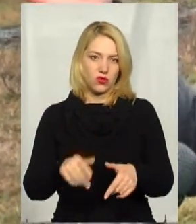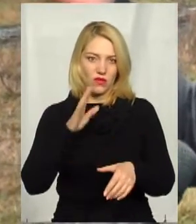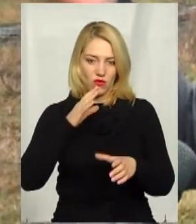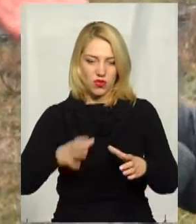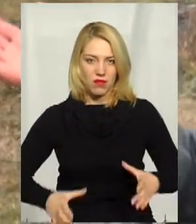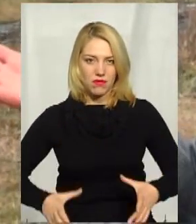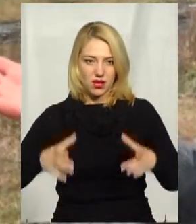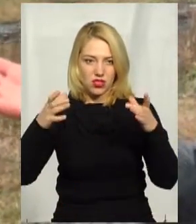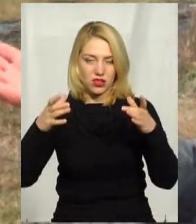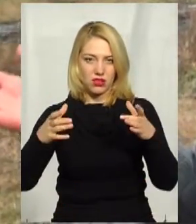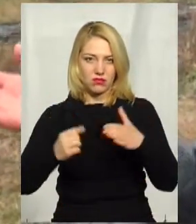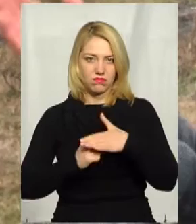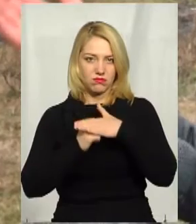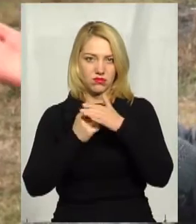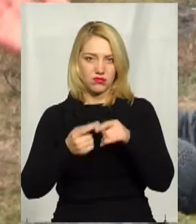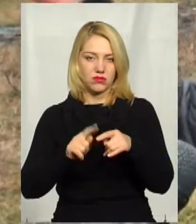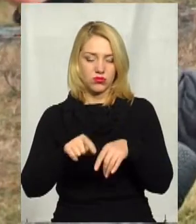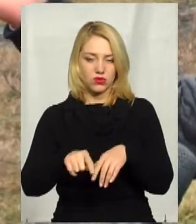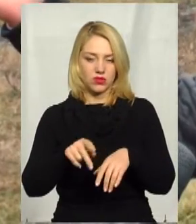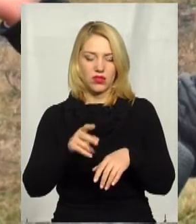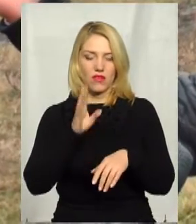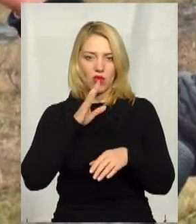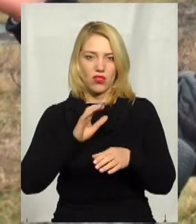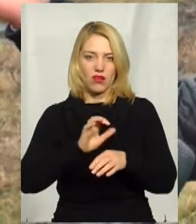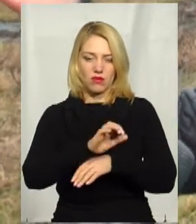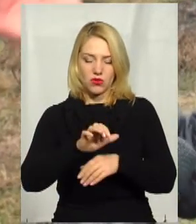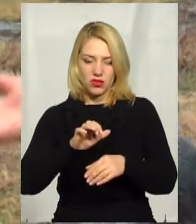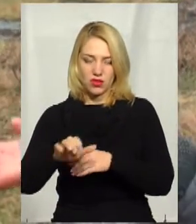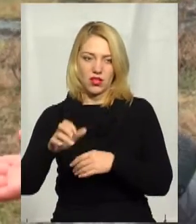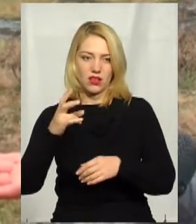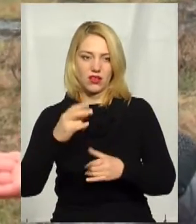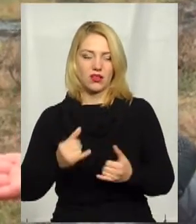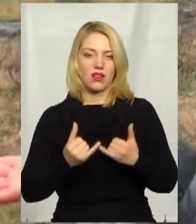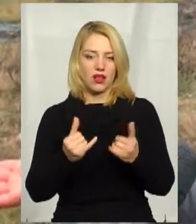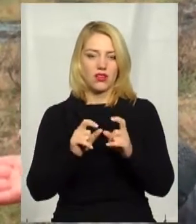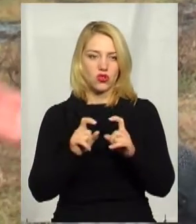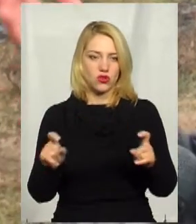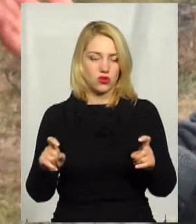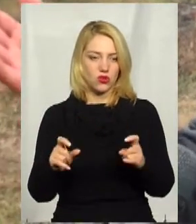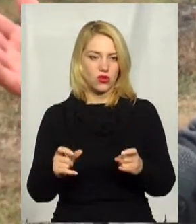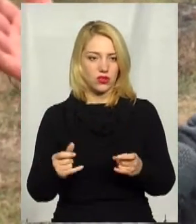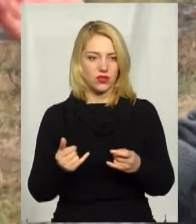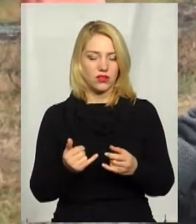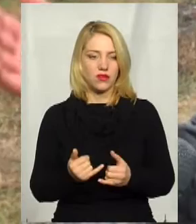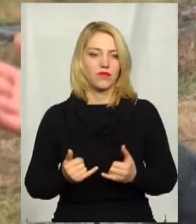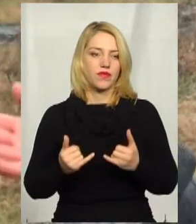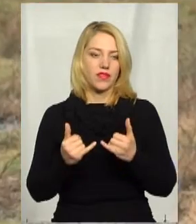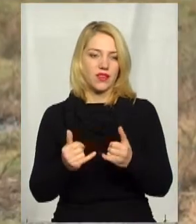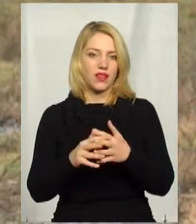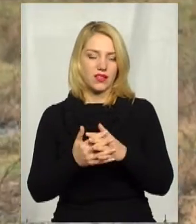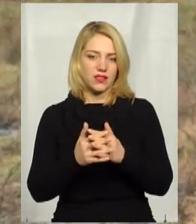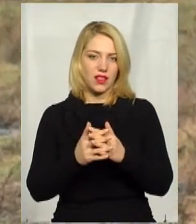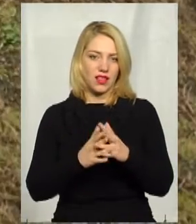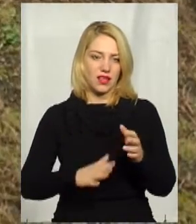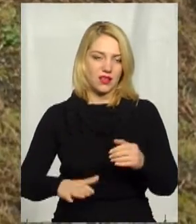водонапірна башта, де йде вода до школи, йде на територію села,